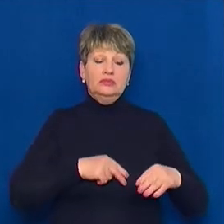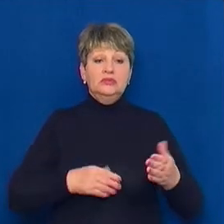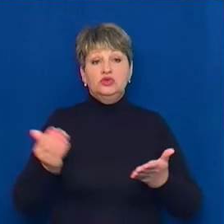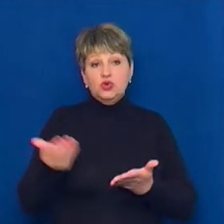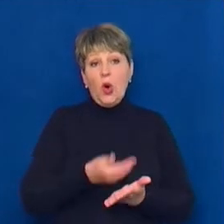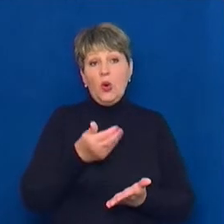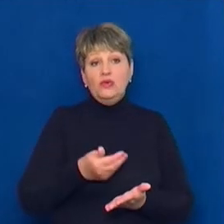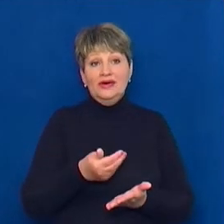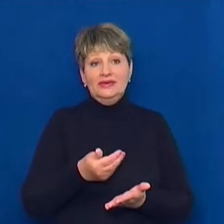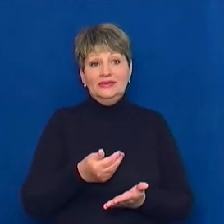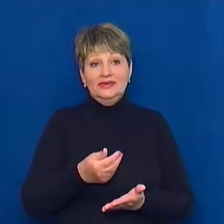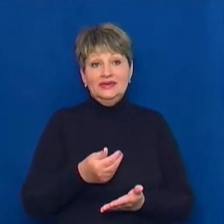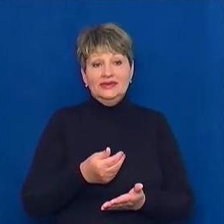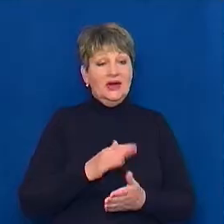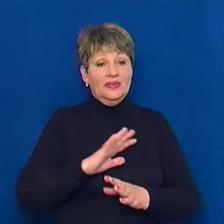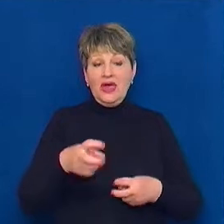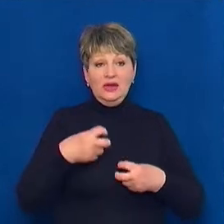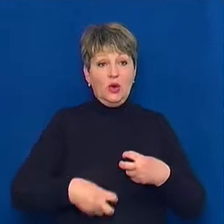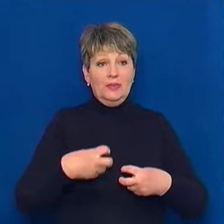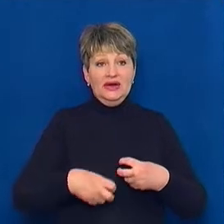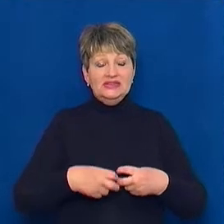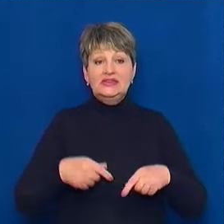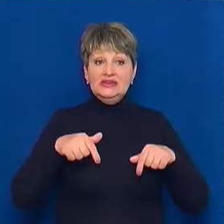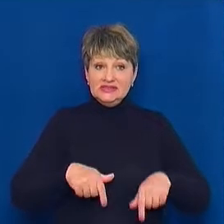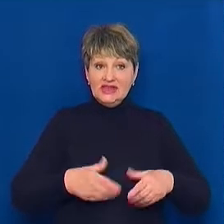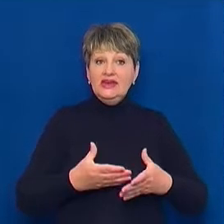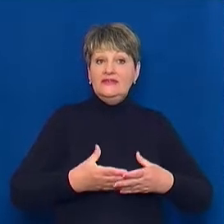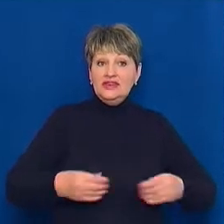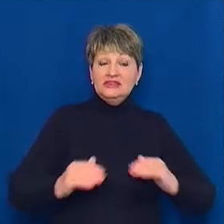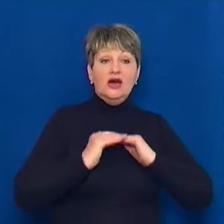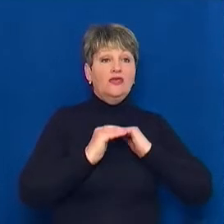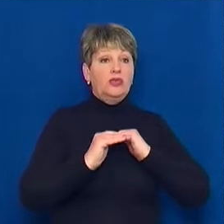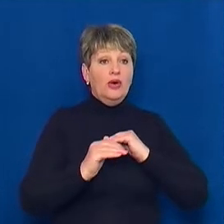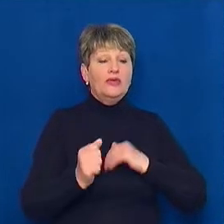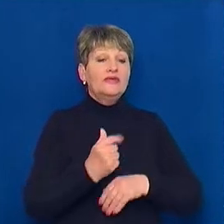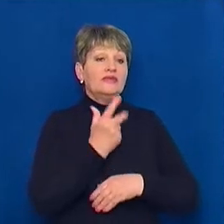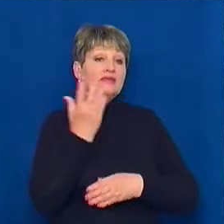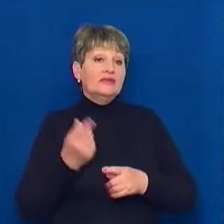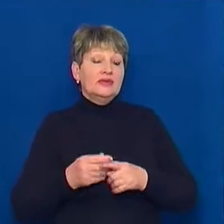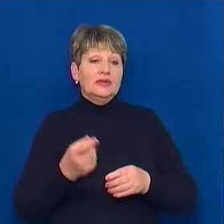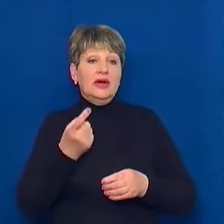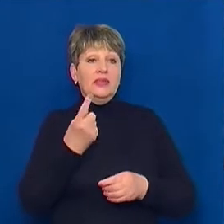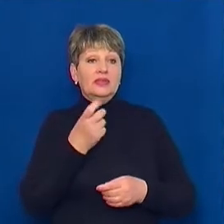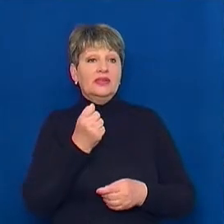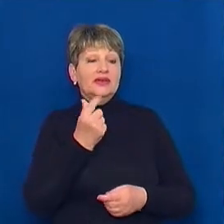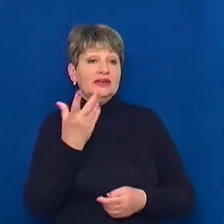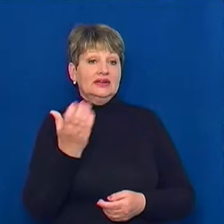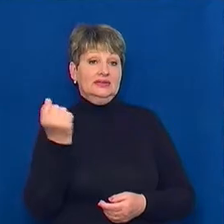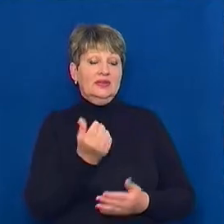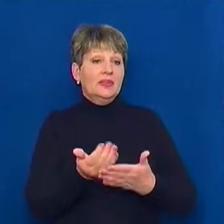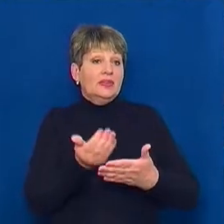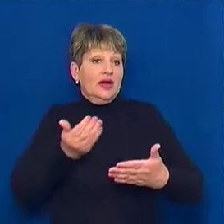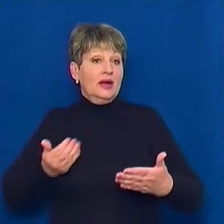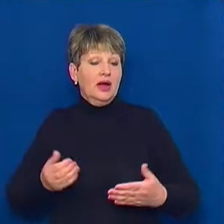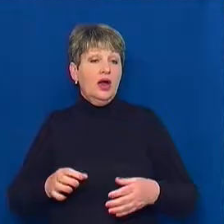нова, поки що не ламається. Цієї весни в поле вийшли на кілька тижнів раніше. Бояться не коронавірусу,